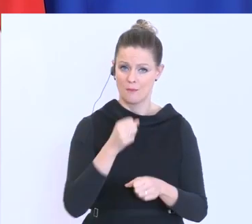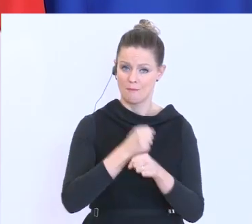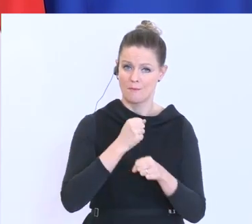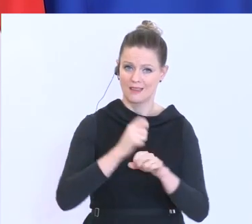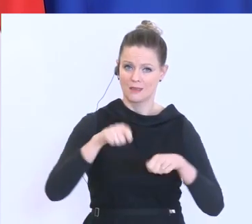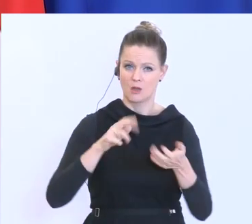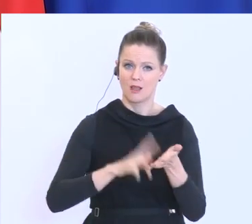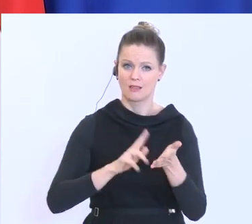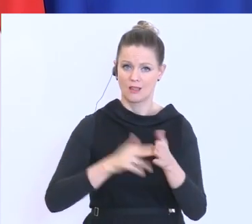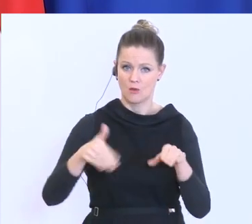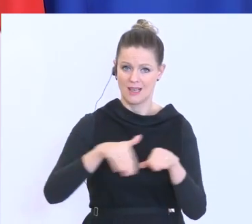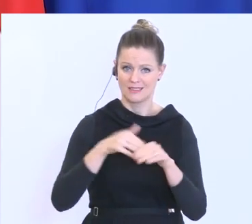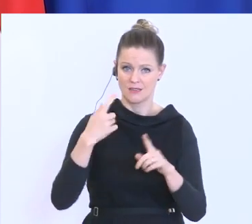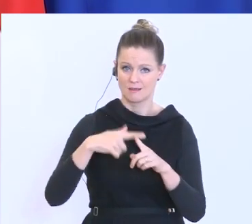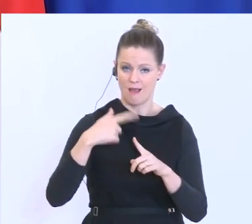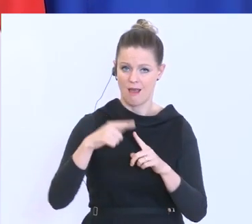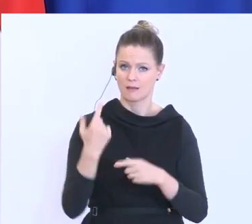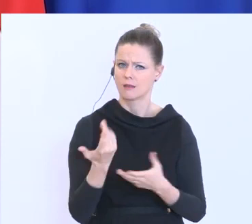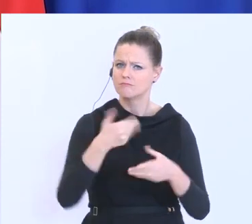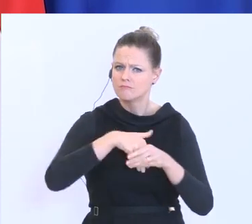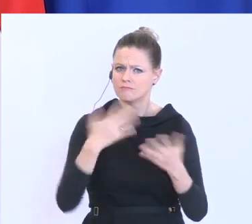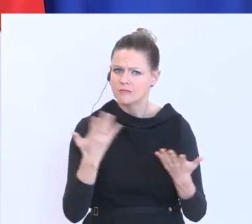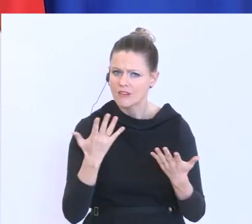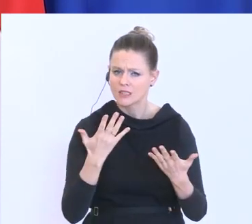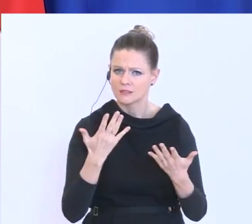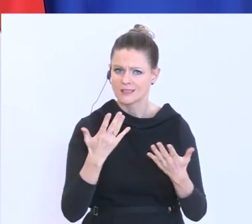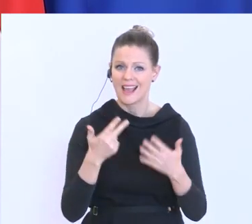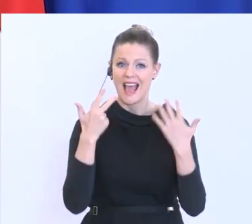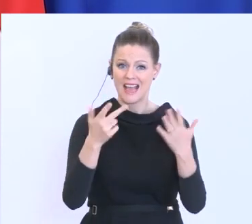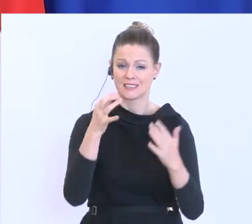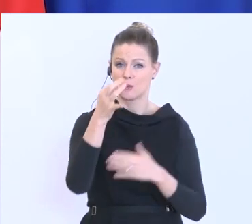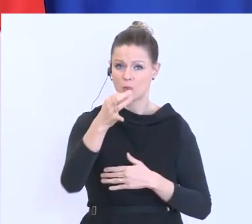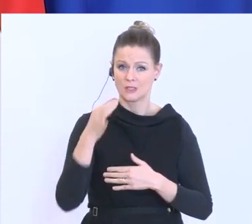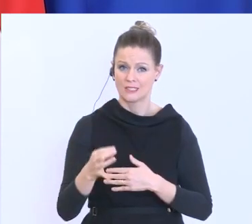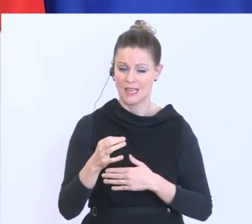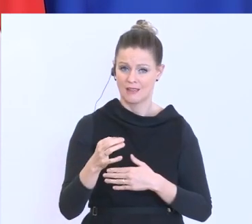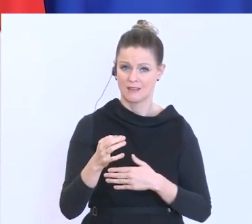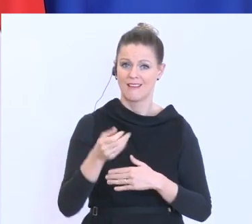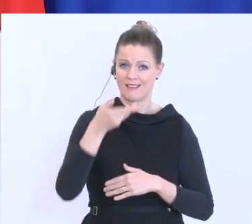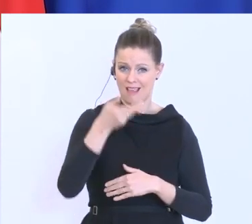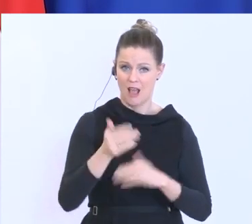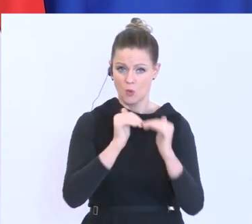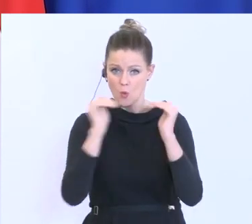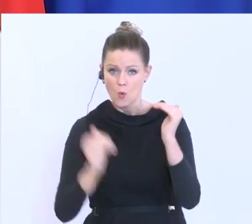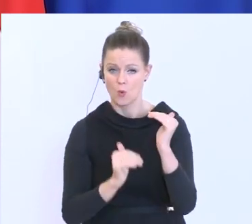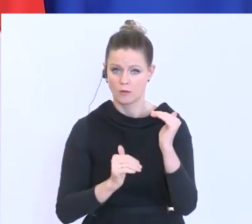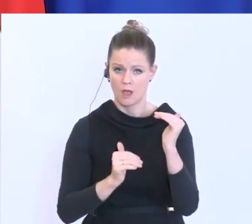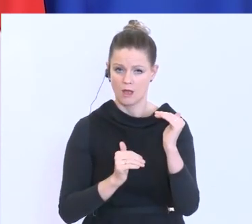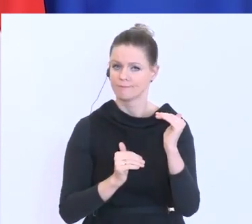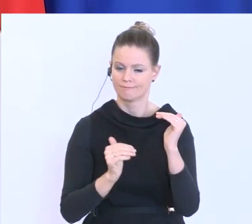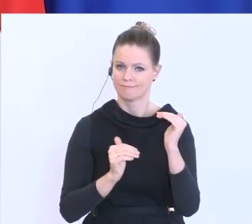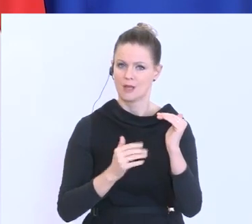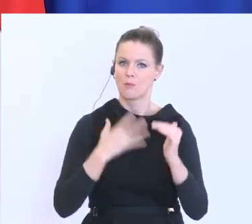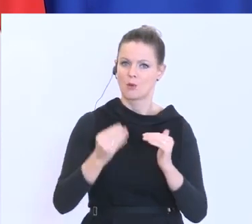Nettoersatzraten. Das bedeutet, dass niemand weniger als 80 Prozent des Gehaltes bekommt. Lassen Sie mich